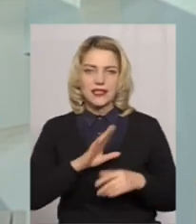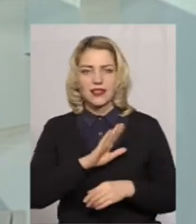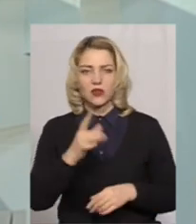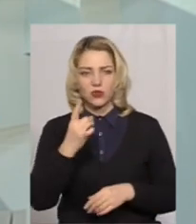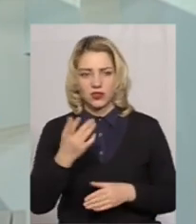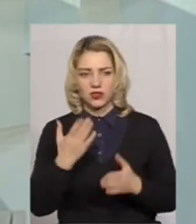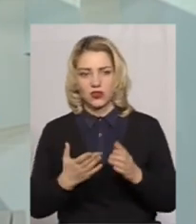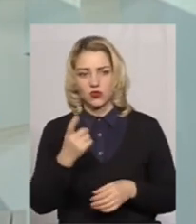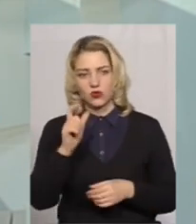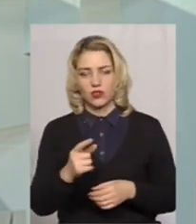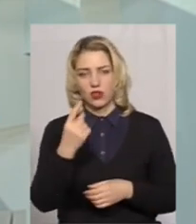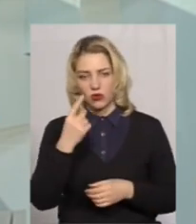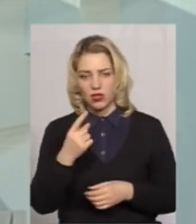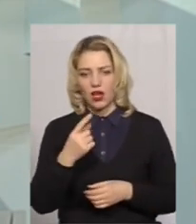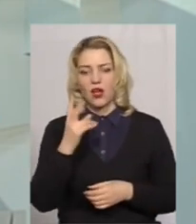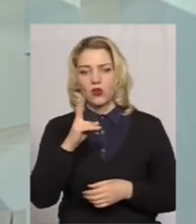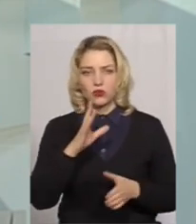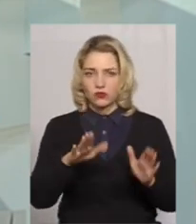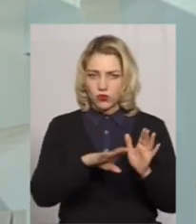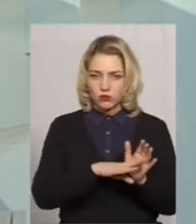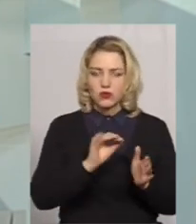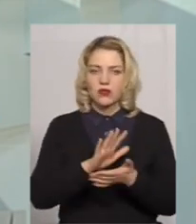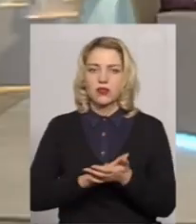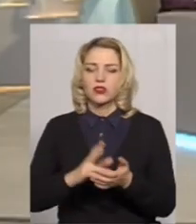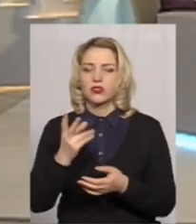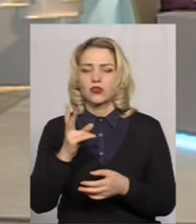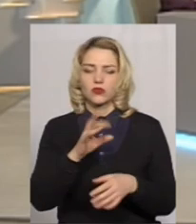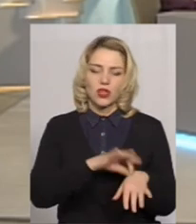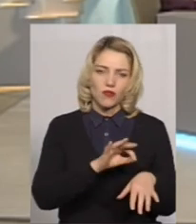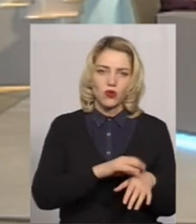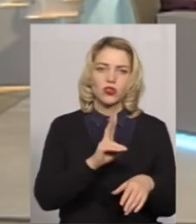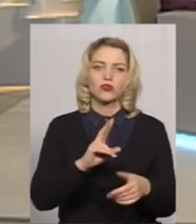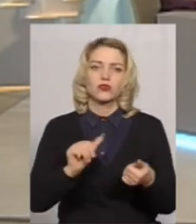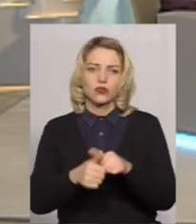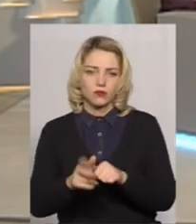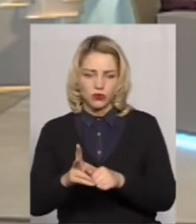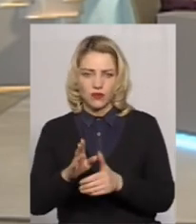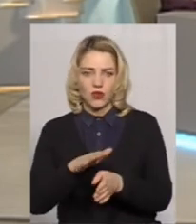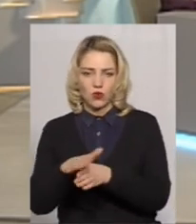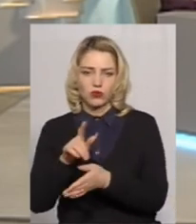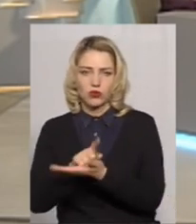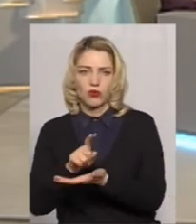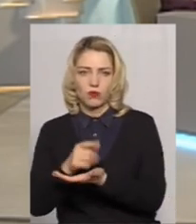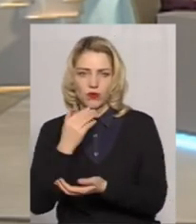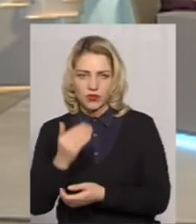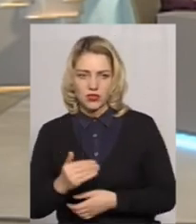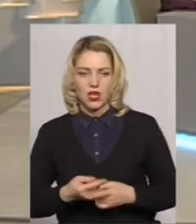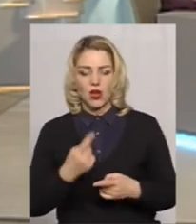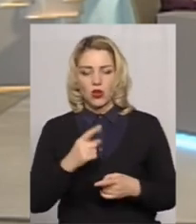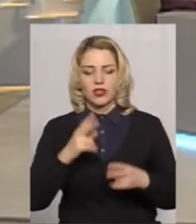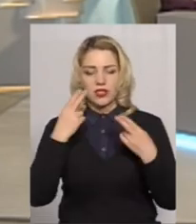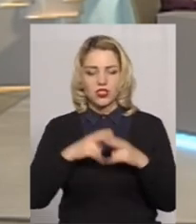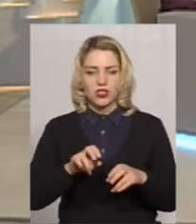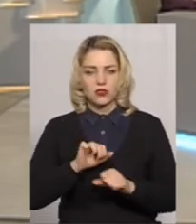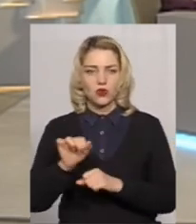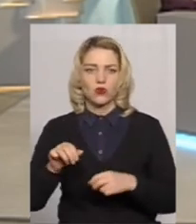охорони праці, ну людина у відпустці, хто буде виконувати обов'язки? Людина захворіла, хто буде виконувати обов'язки? Один інженер з охорони